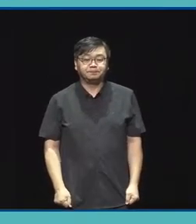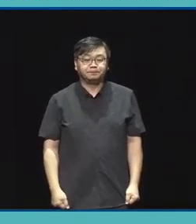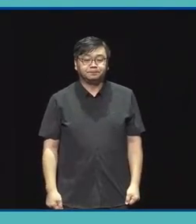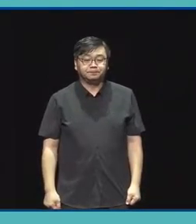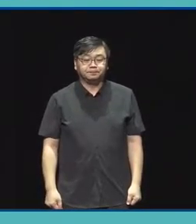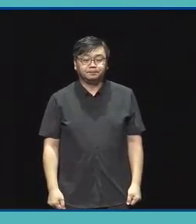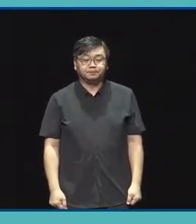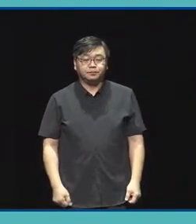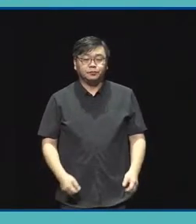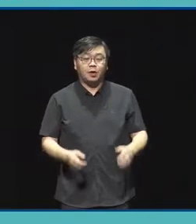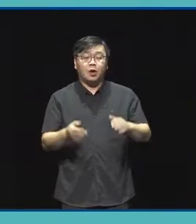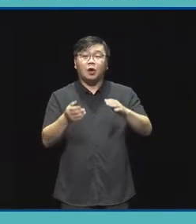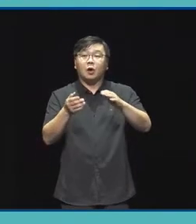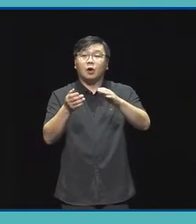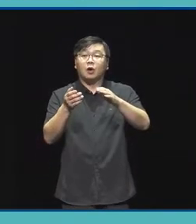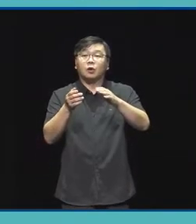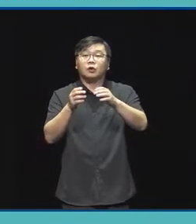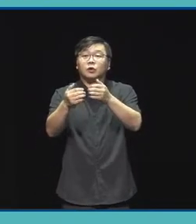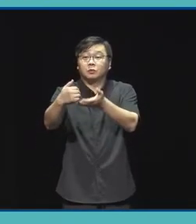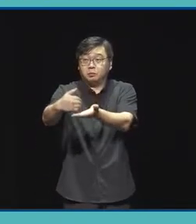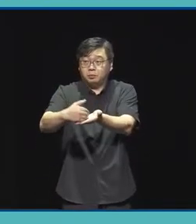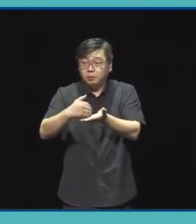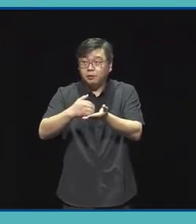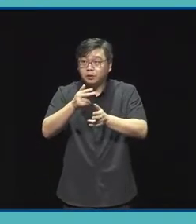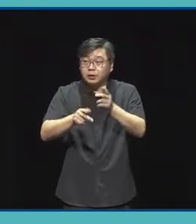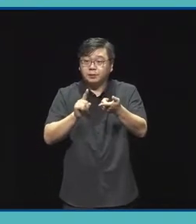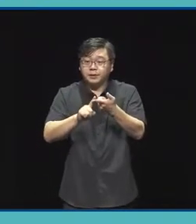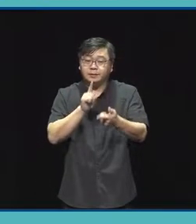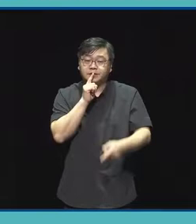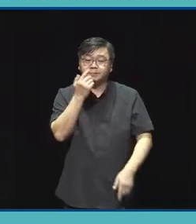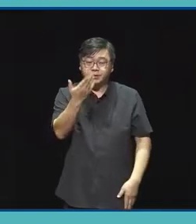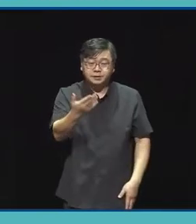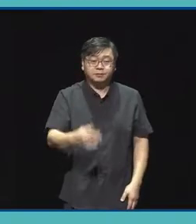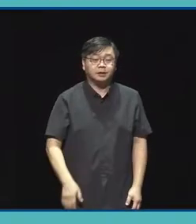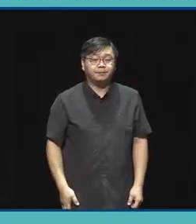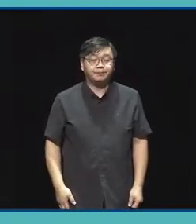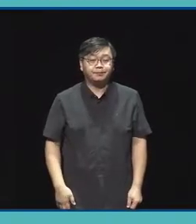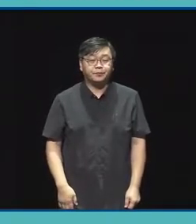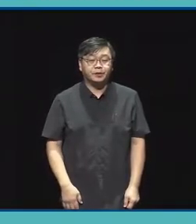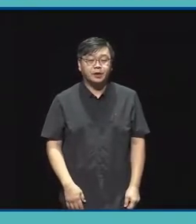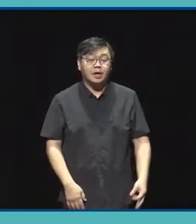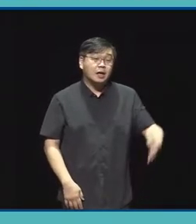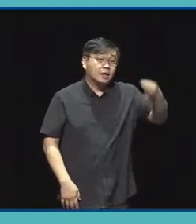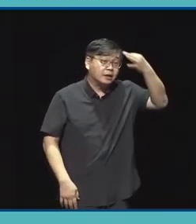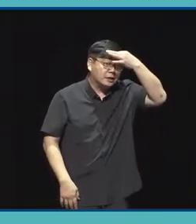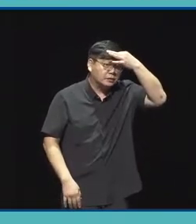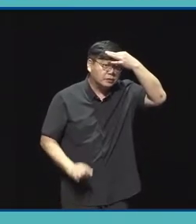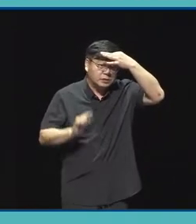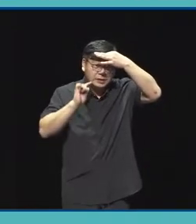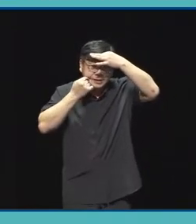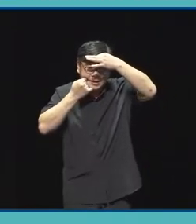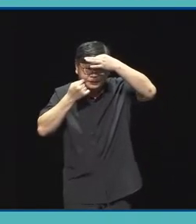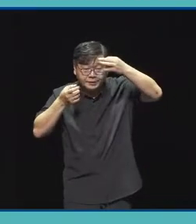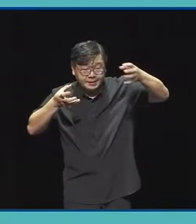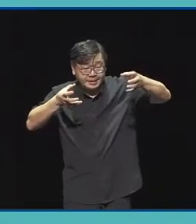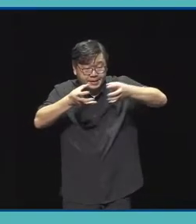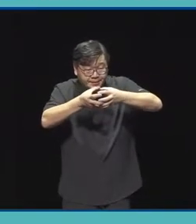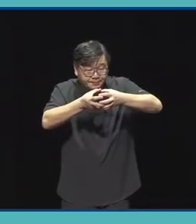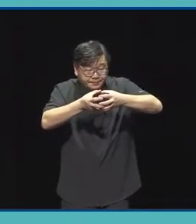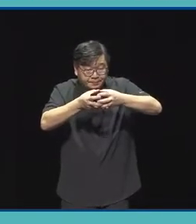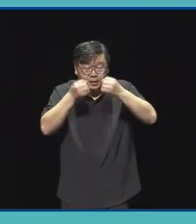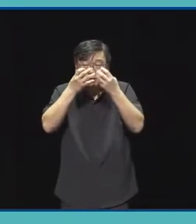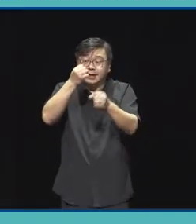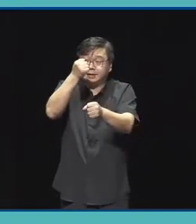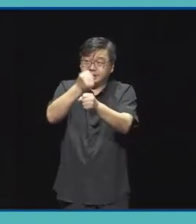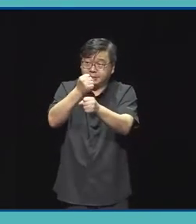공모사업 개요에 대해서 간략하게 설명드리겠습니다 저희는 기술을 융합한 예술 작품의 창작과 창작 기반을